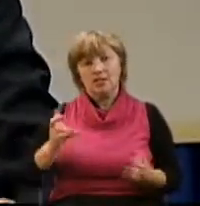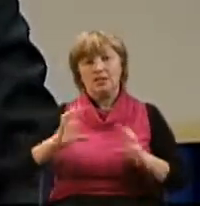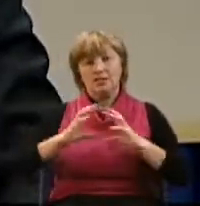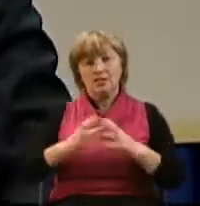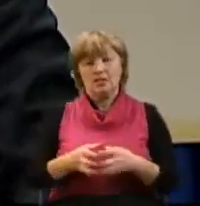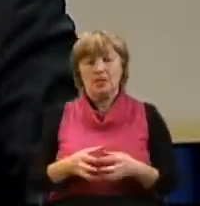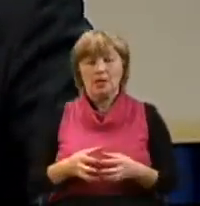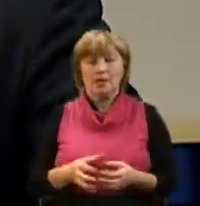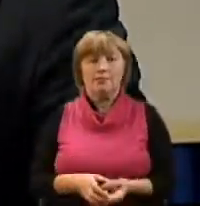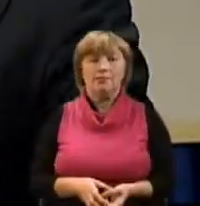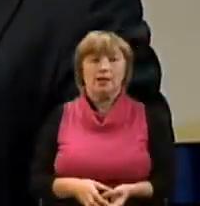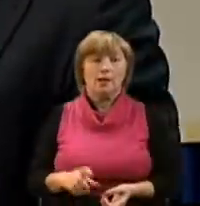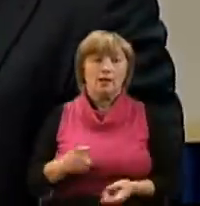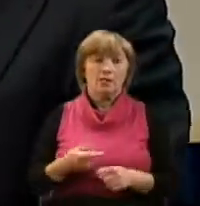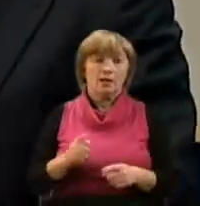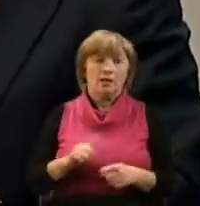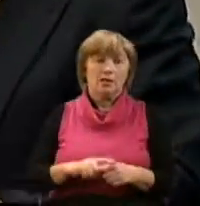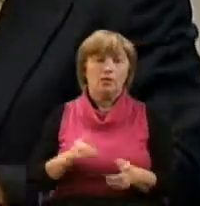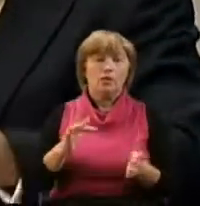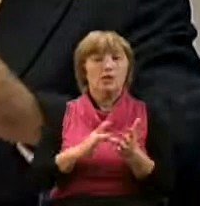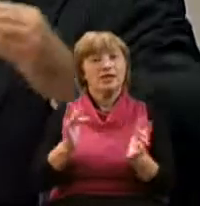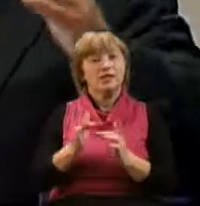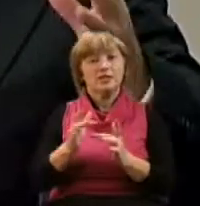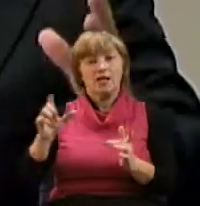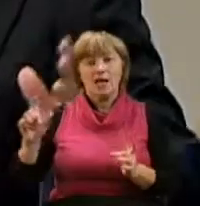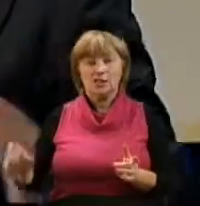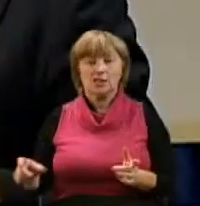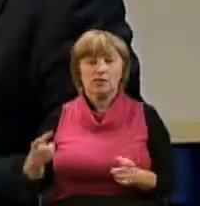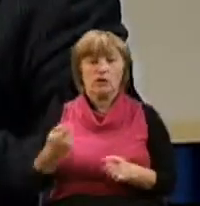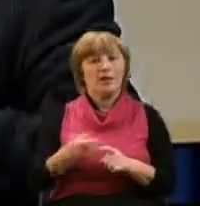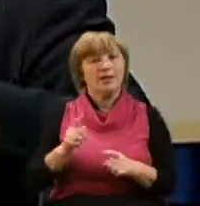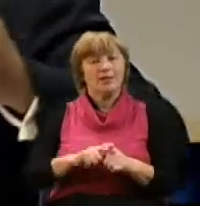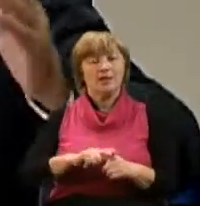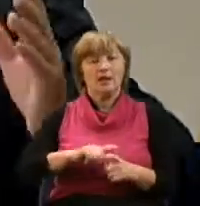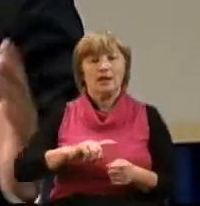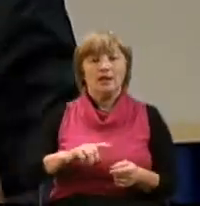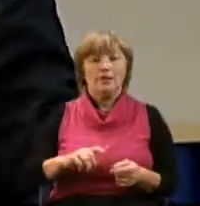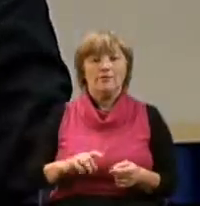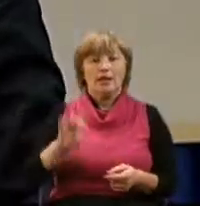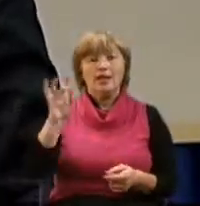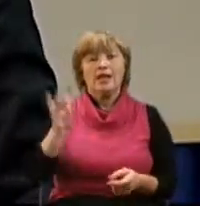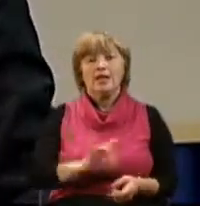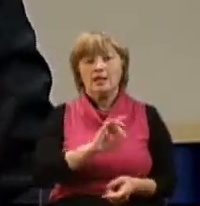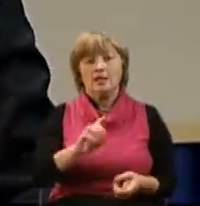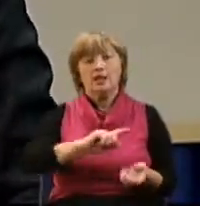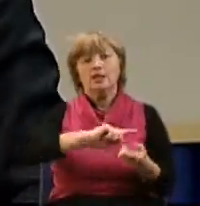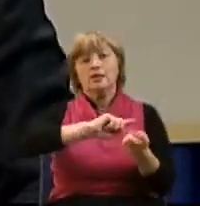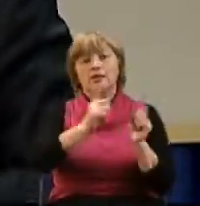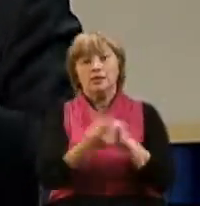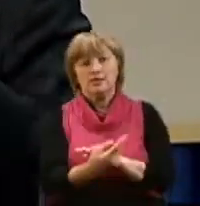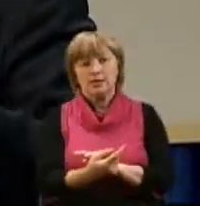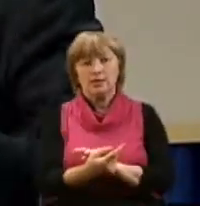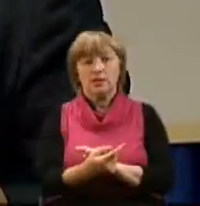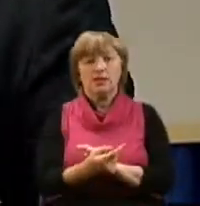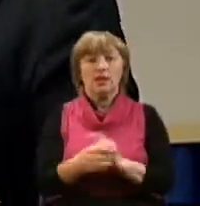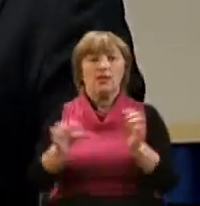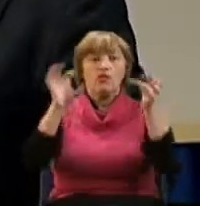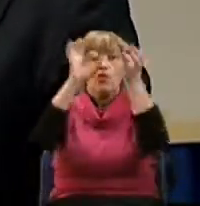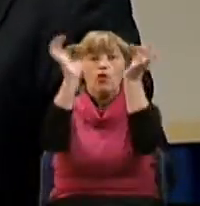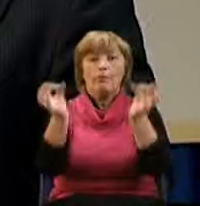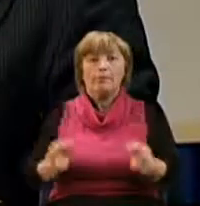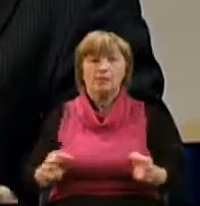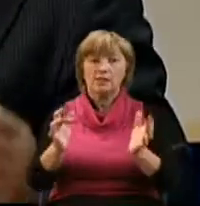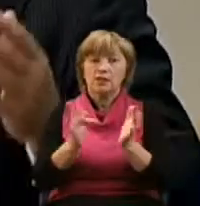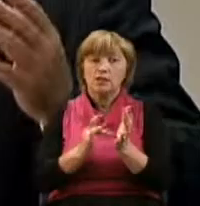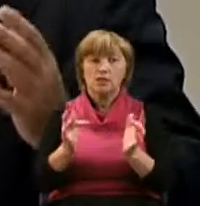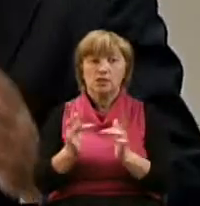– это преображение или это религия преображения и изменения в образ Иисуса Христа.